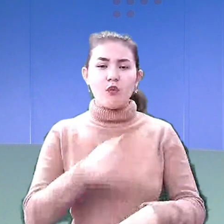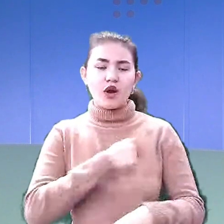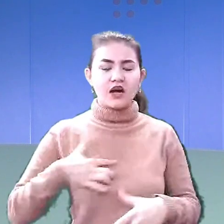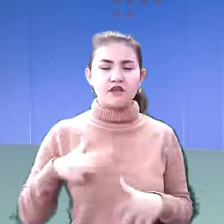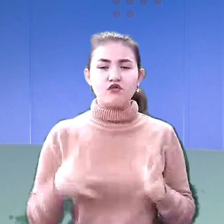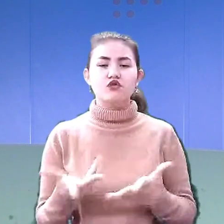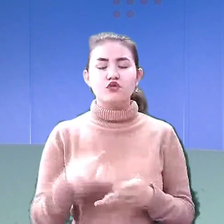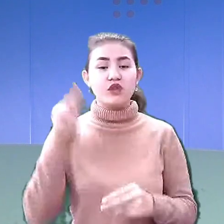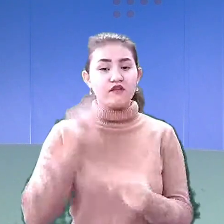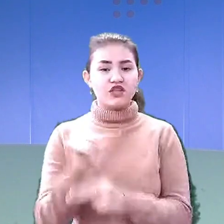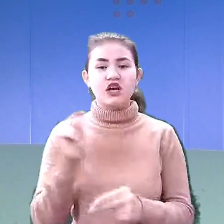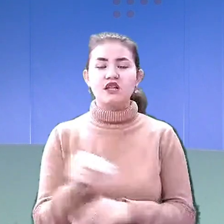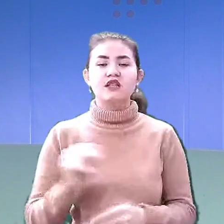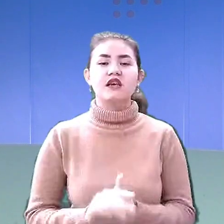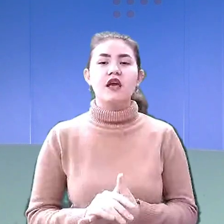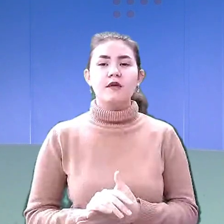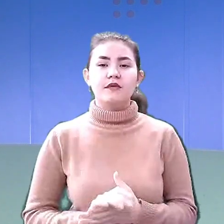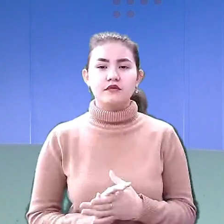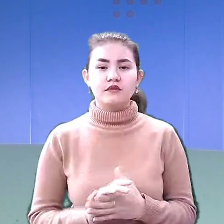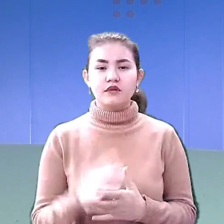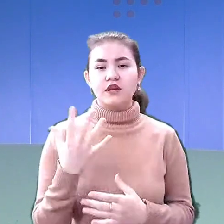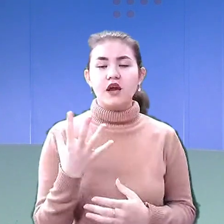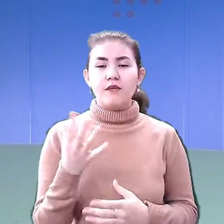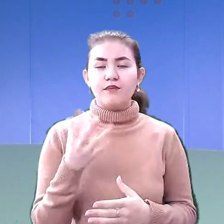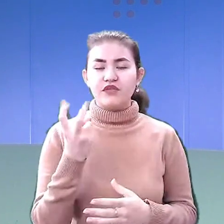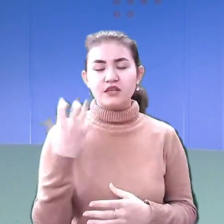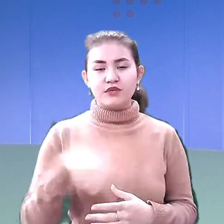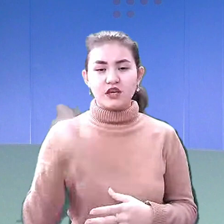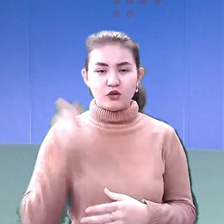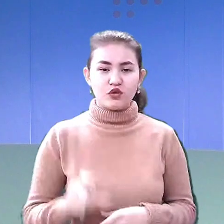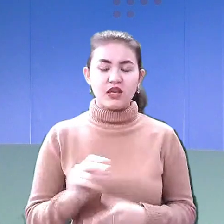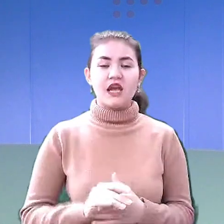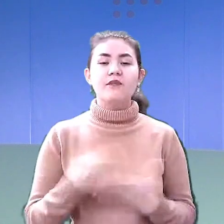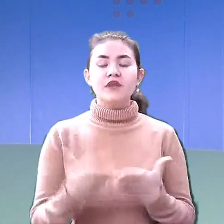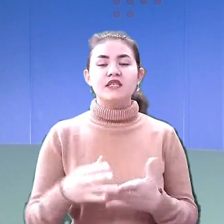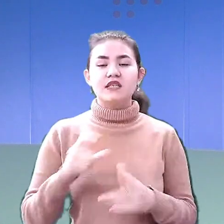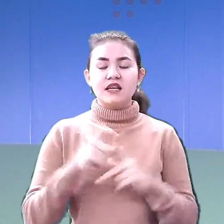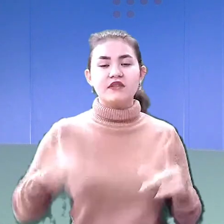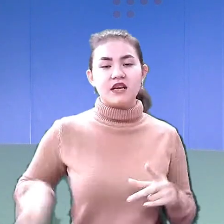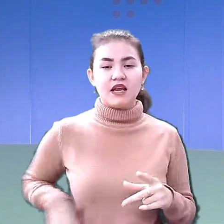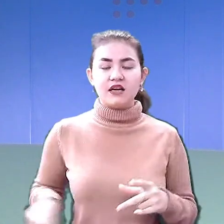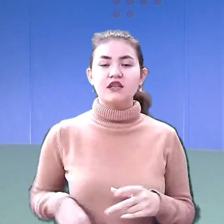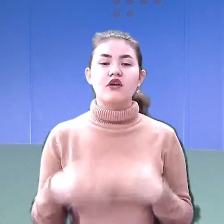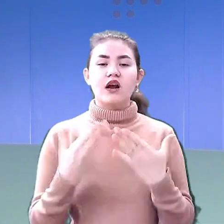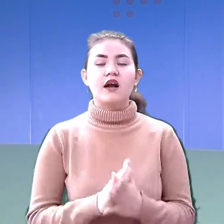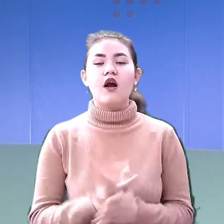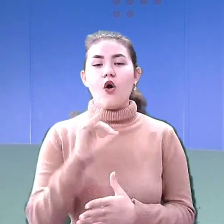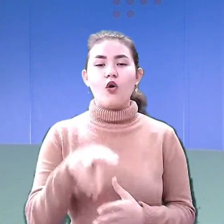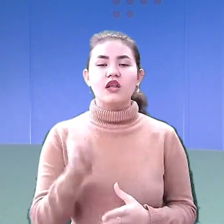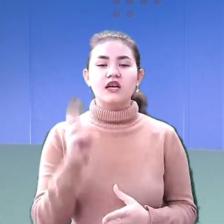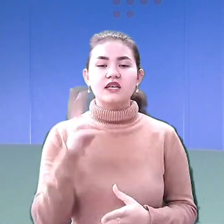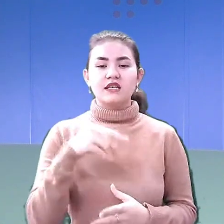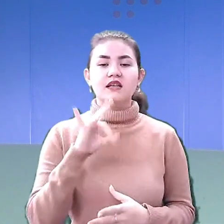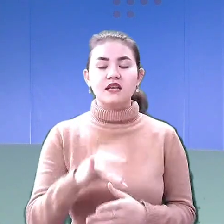навчали півсотні медиків у Третьій міській лікарні Черкас. Зі слів директора закладу Олександра Федорука, так вони хочуть виявити і